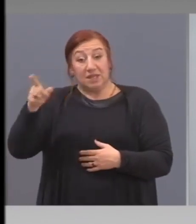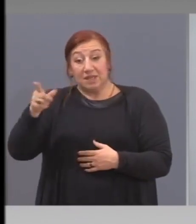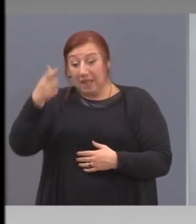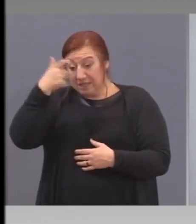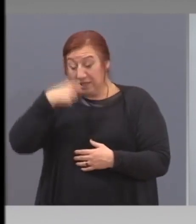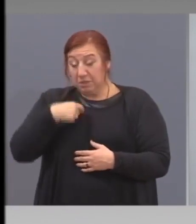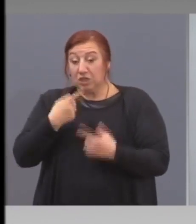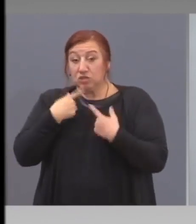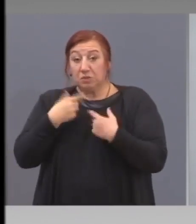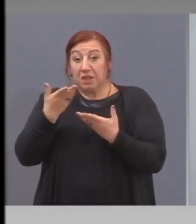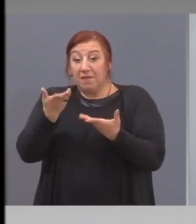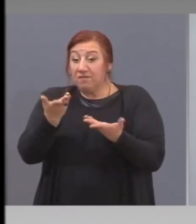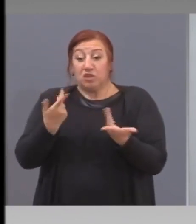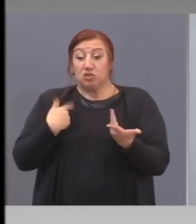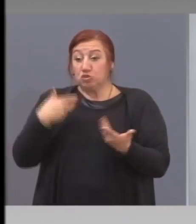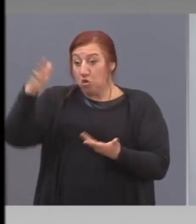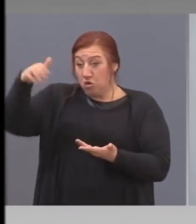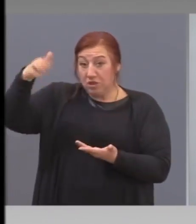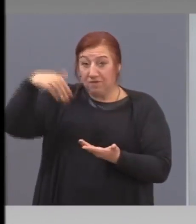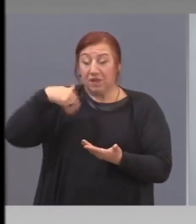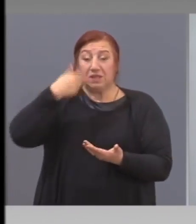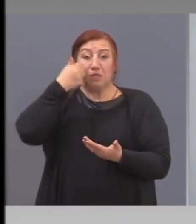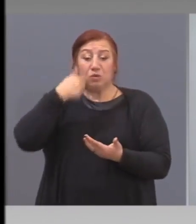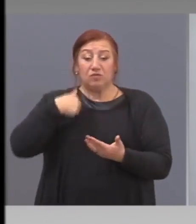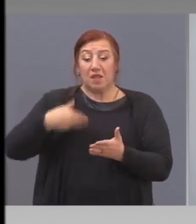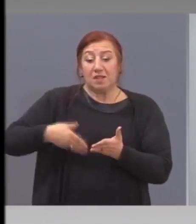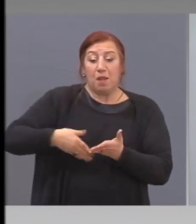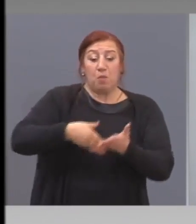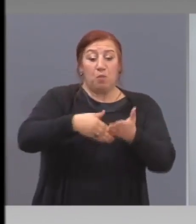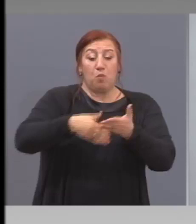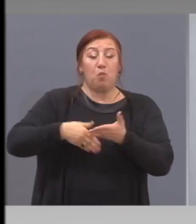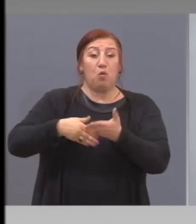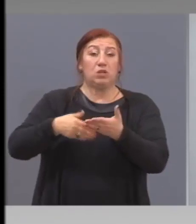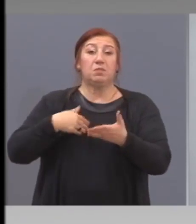а защо не ни използват. Да помогнеме на нашите колегите.